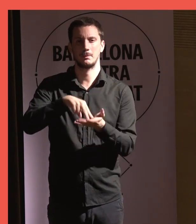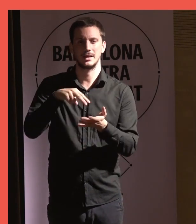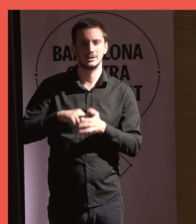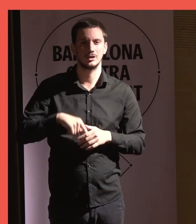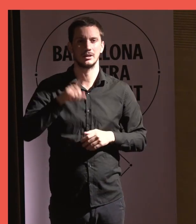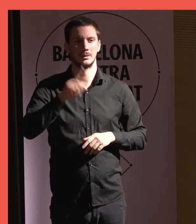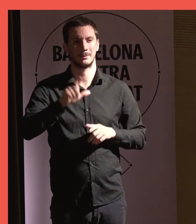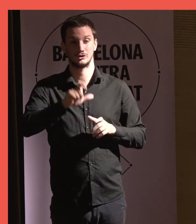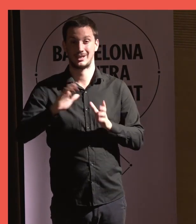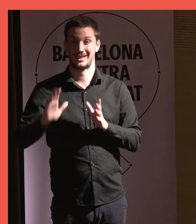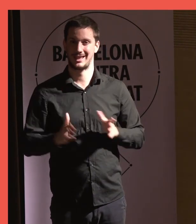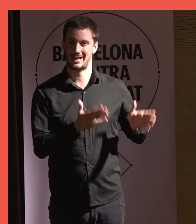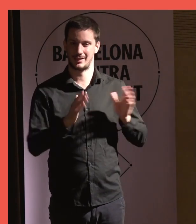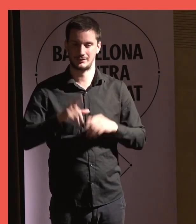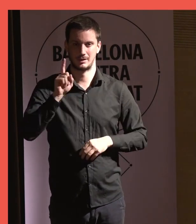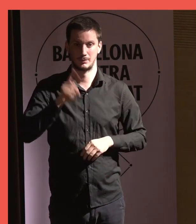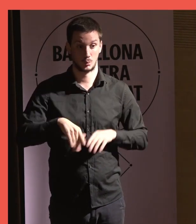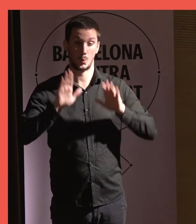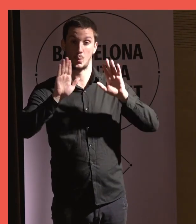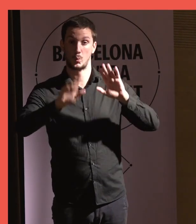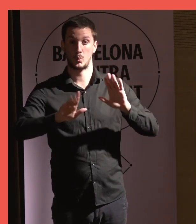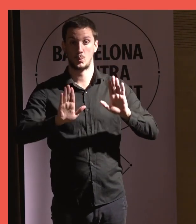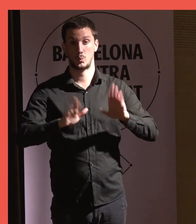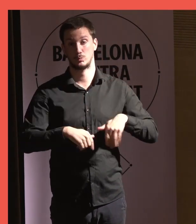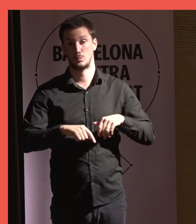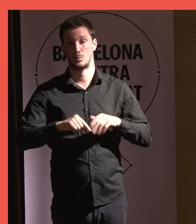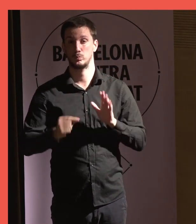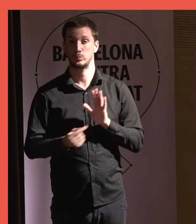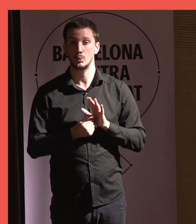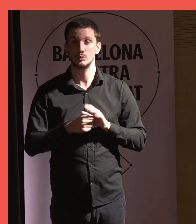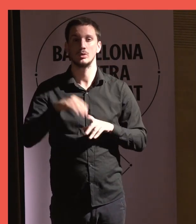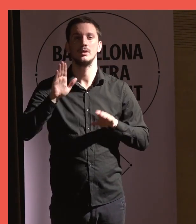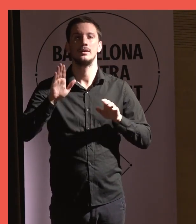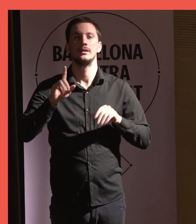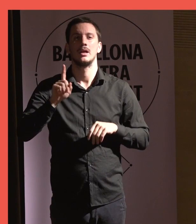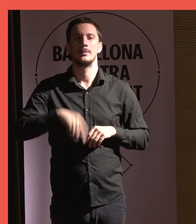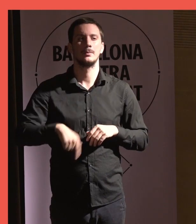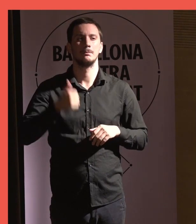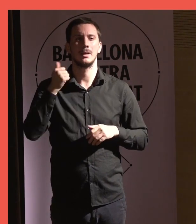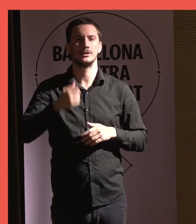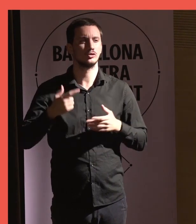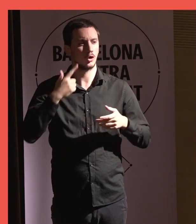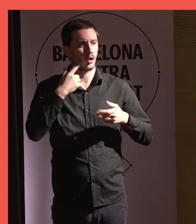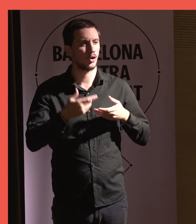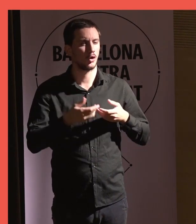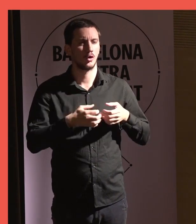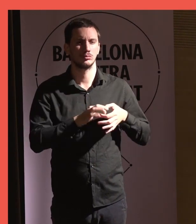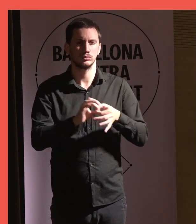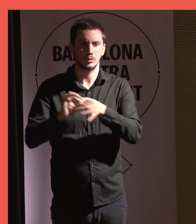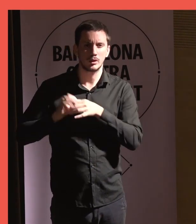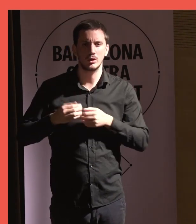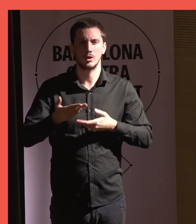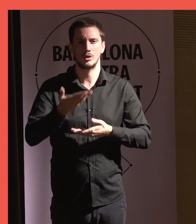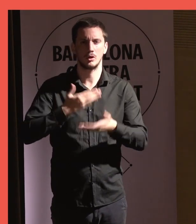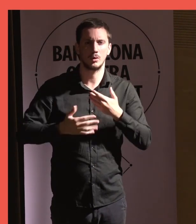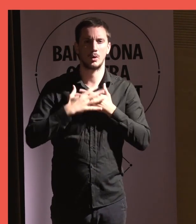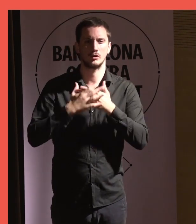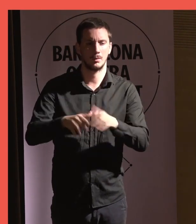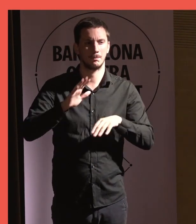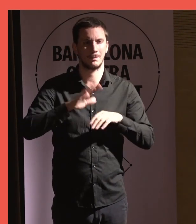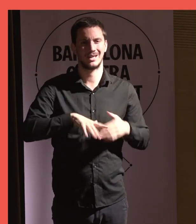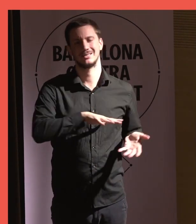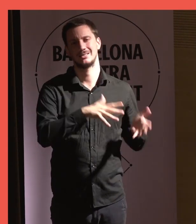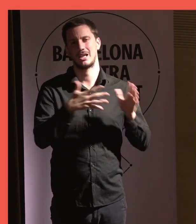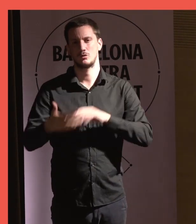generacions. I, en darrer punt, promoure la cooperació i el voluntariat en totes les etapes de la vida com a eina de